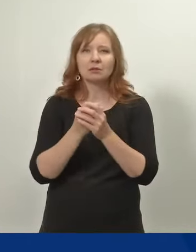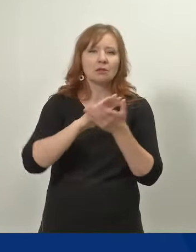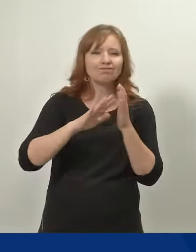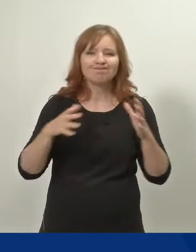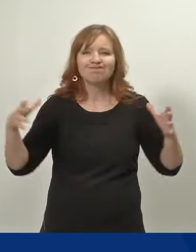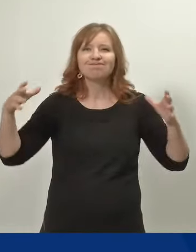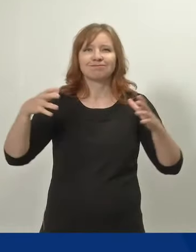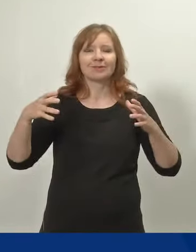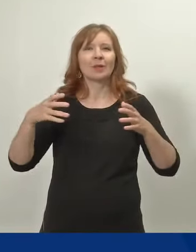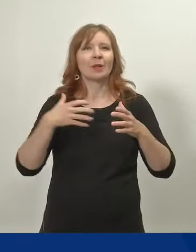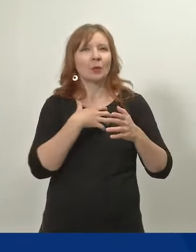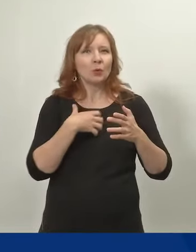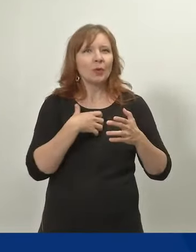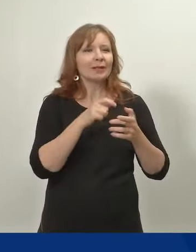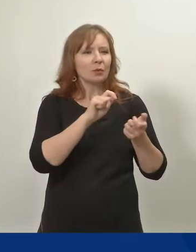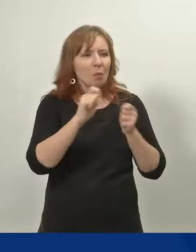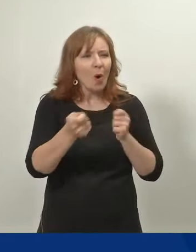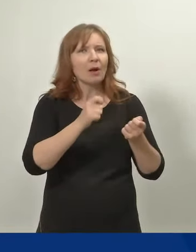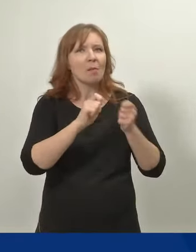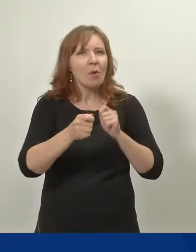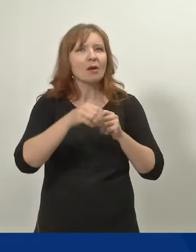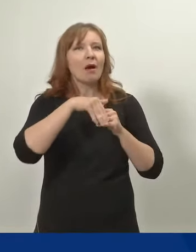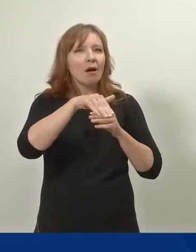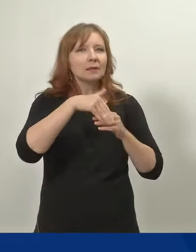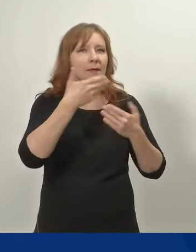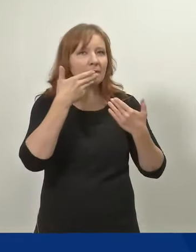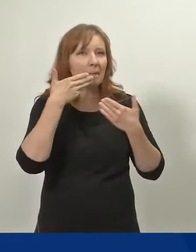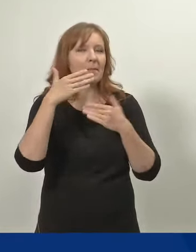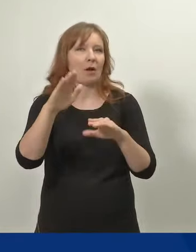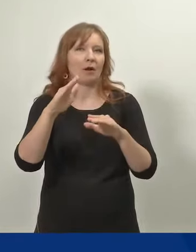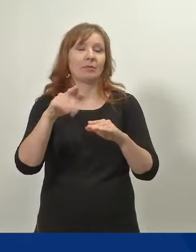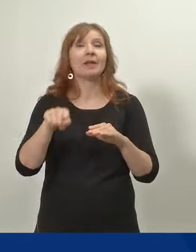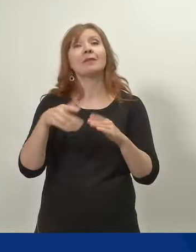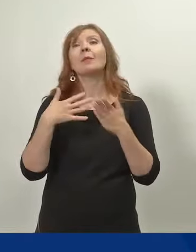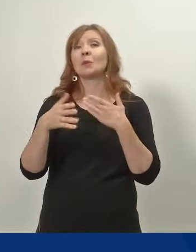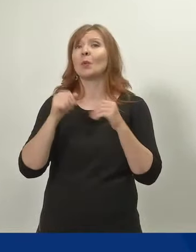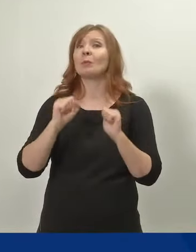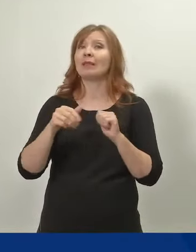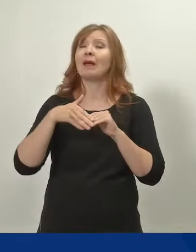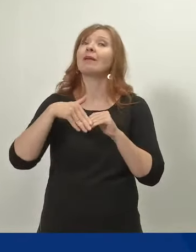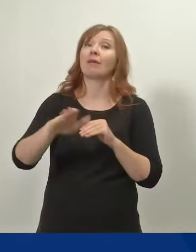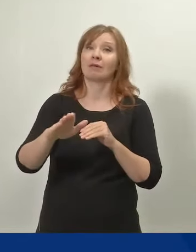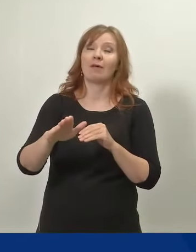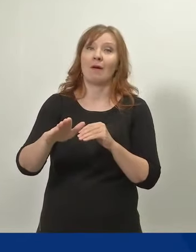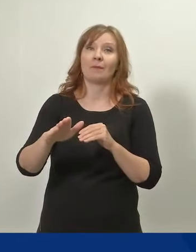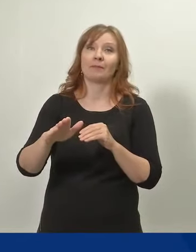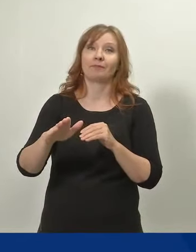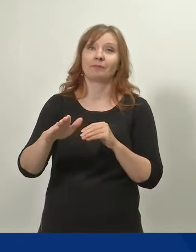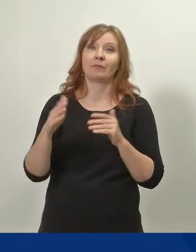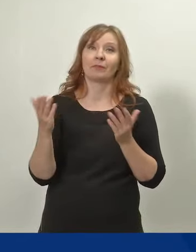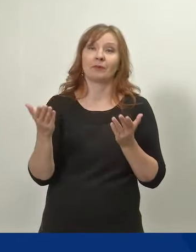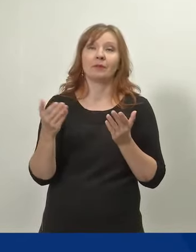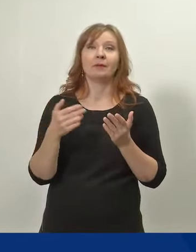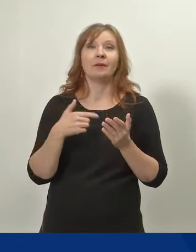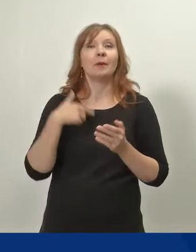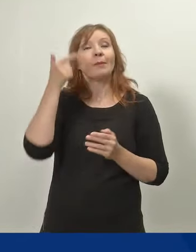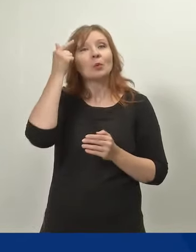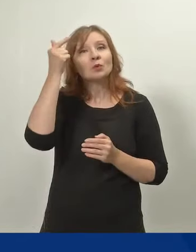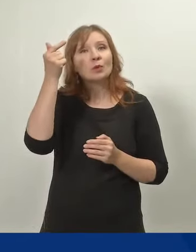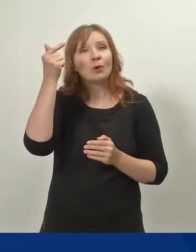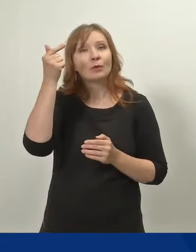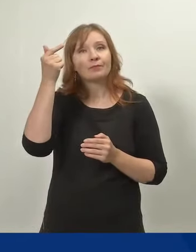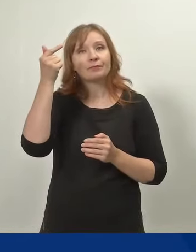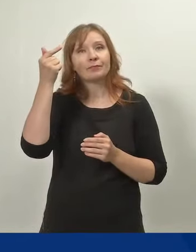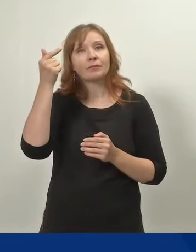näiden asenteiden muuttumiseksi ja muuttamiseksi. Sitä työtä pitää vain jatkaa. Uskon, että tässä